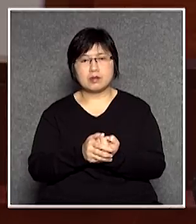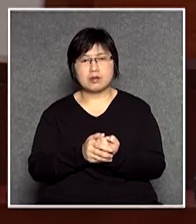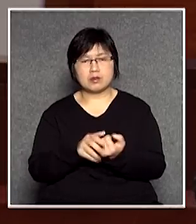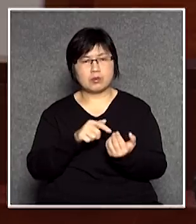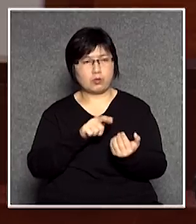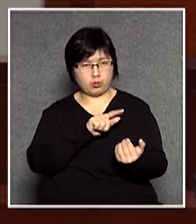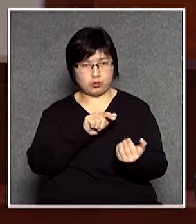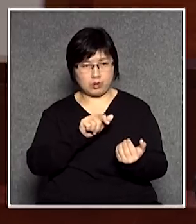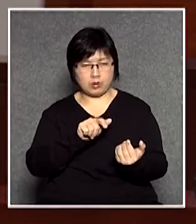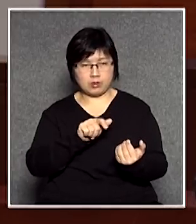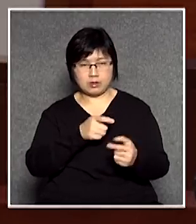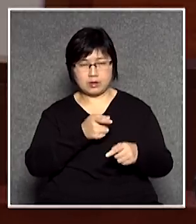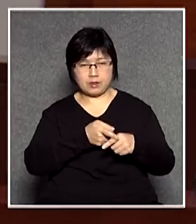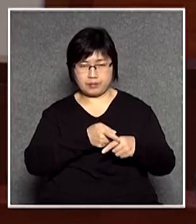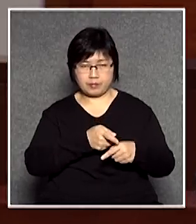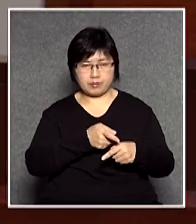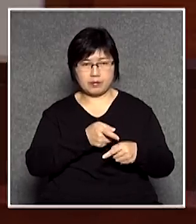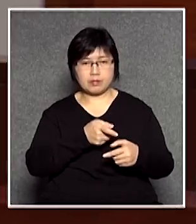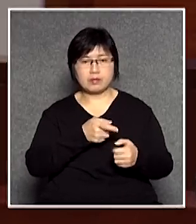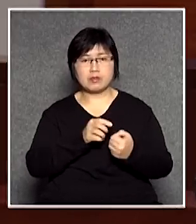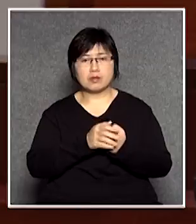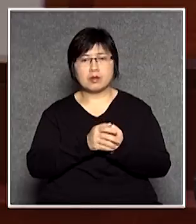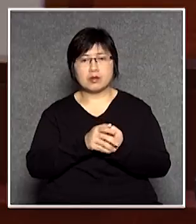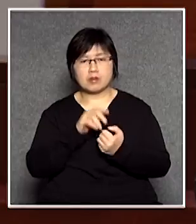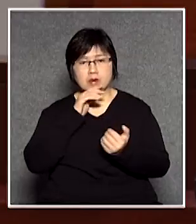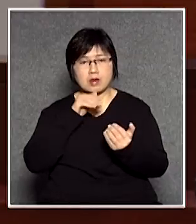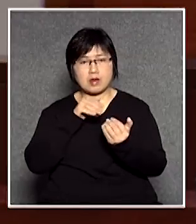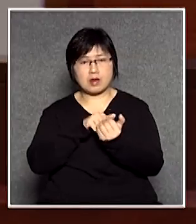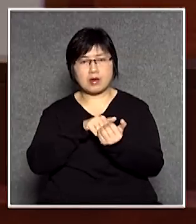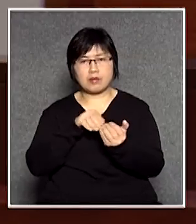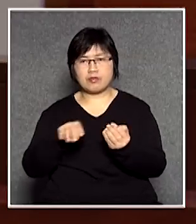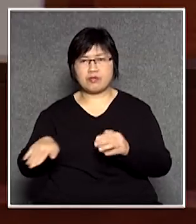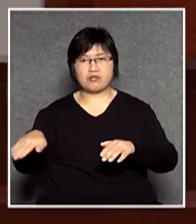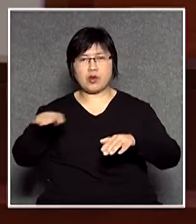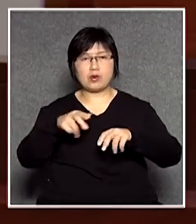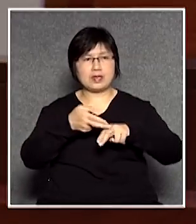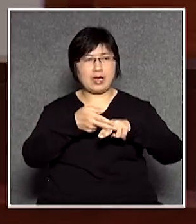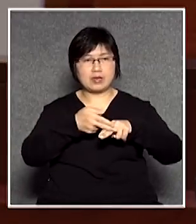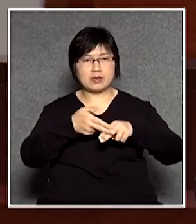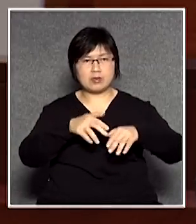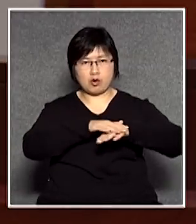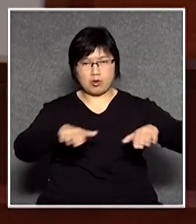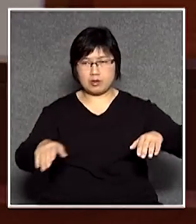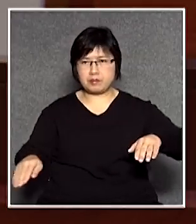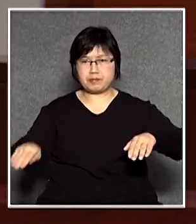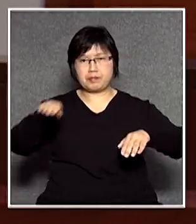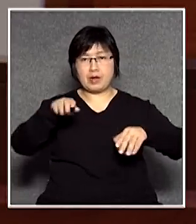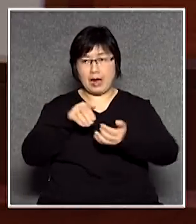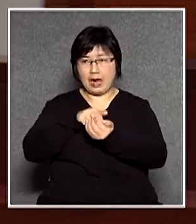康莊但是你把鞋放在餐桌上面就是康莊